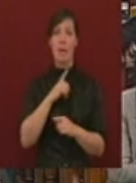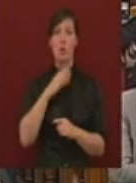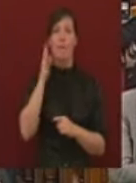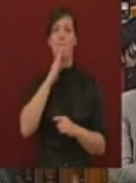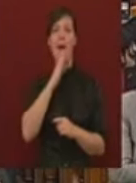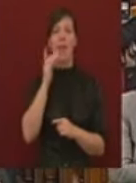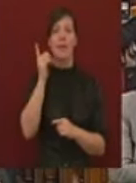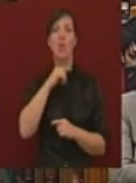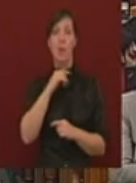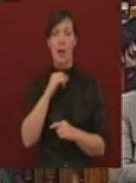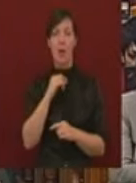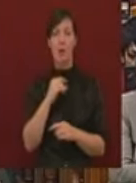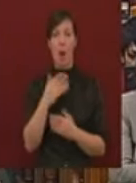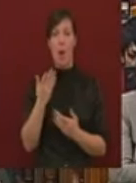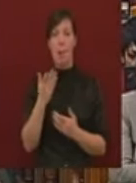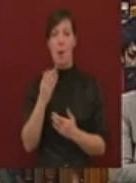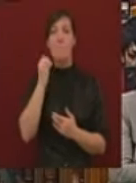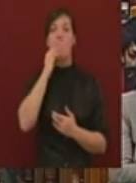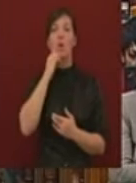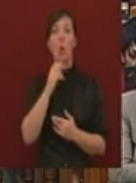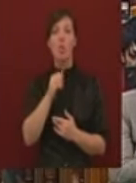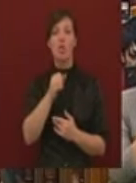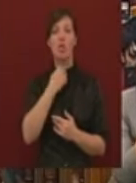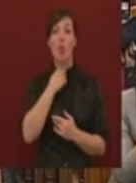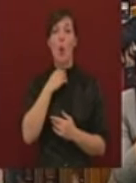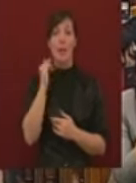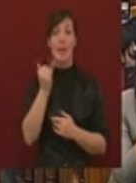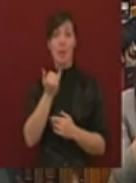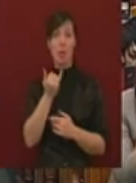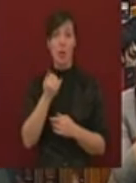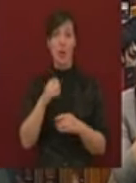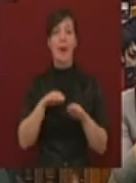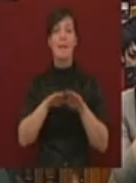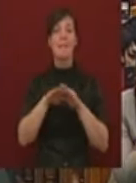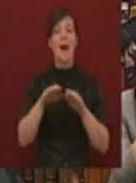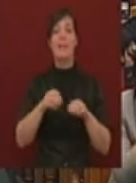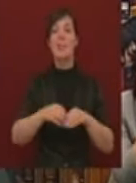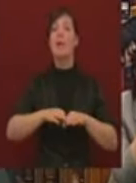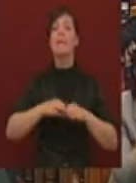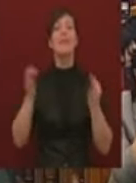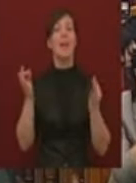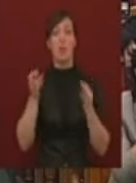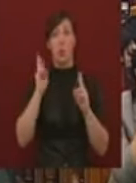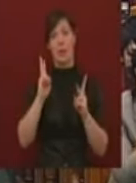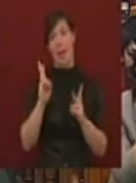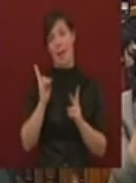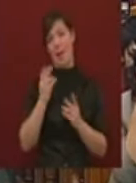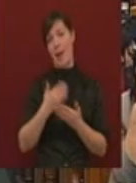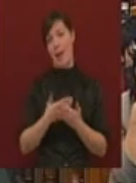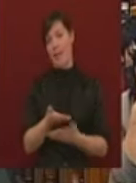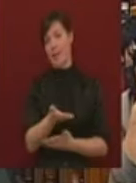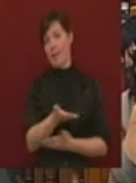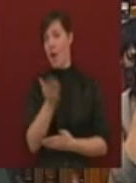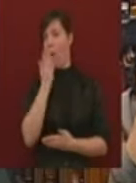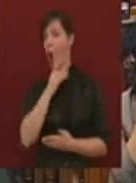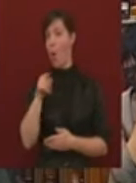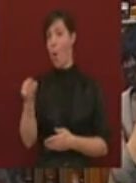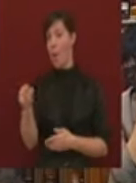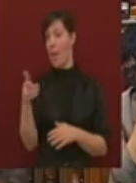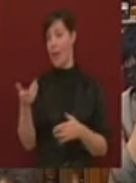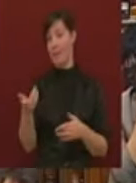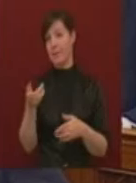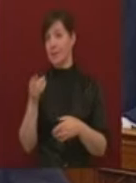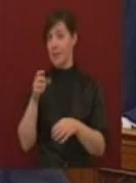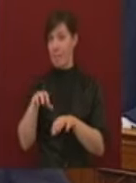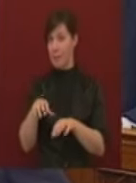hanem Motolcsi György is legyen tárca nélkül. Ha ezt ön nem lépi meg, akkor az a